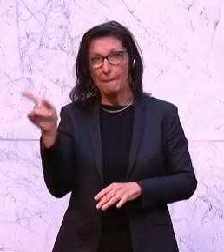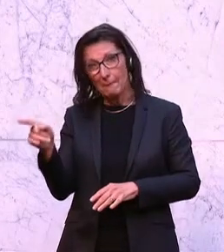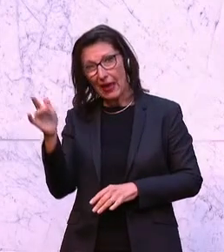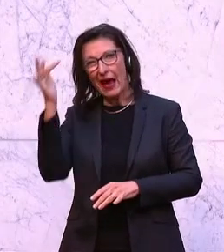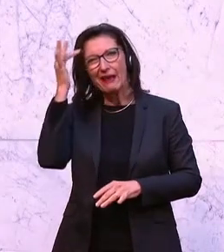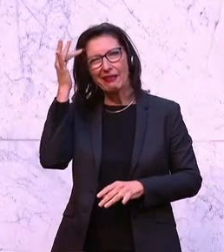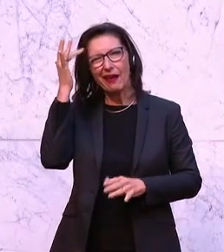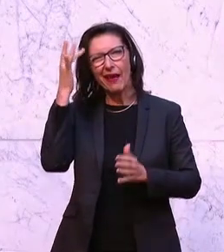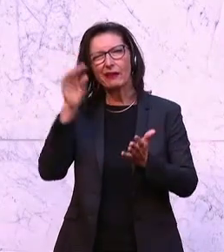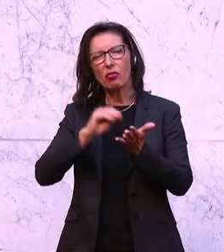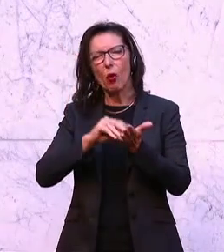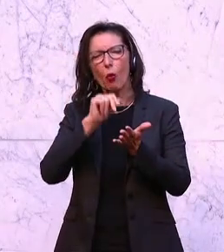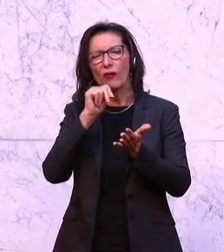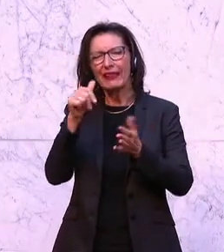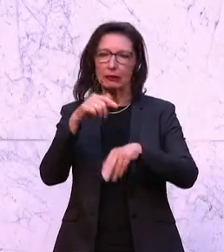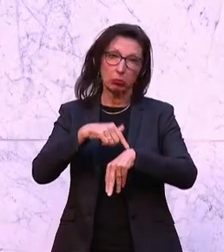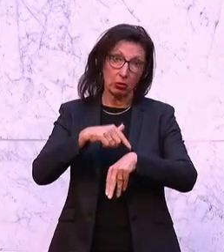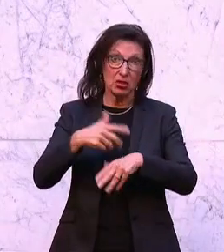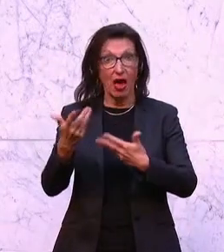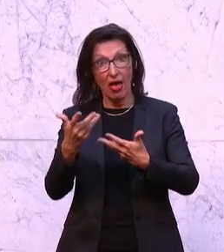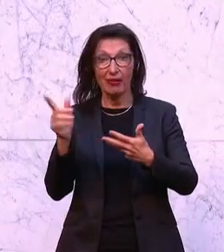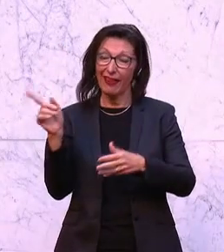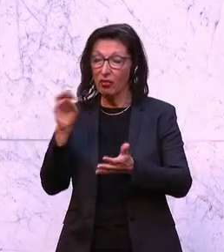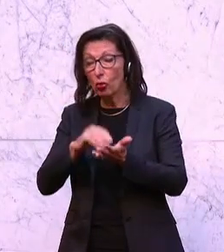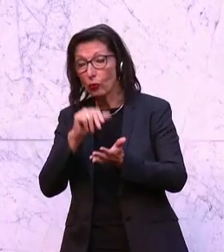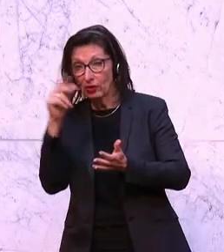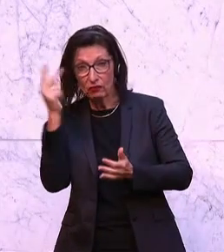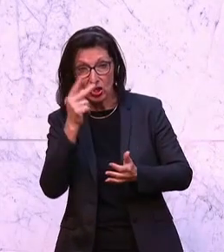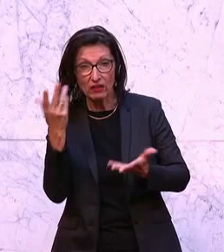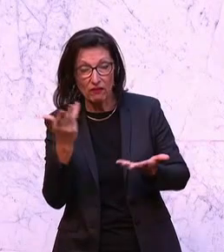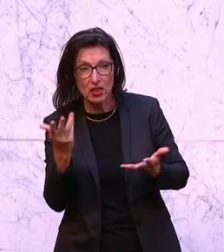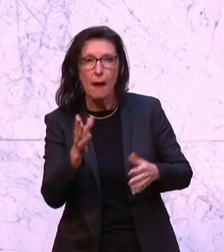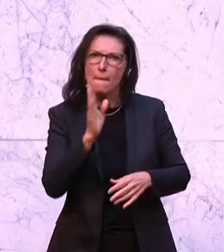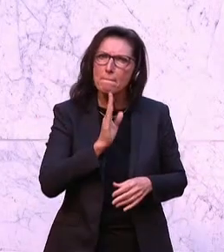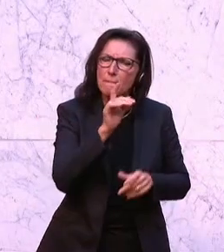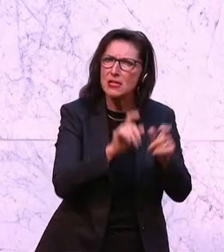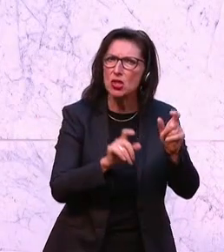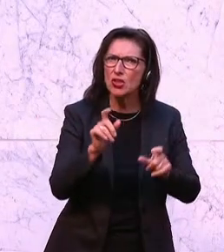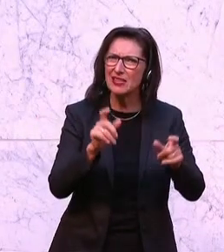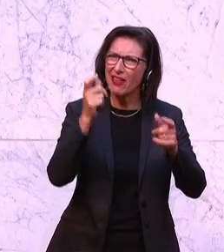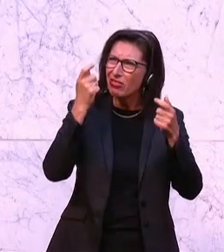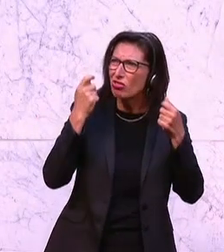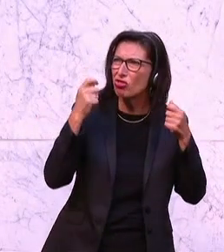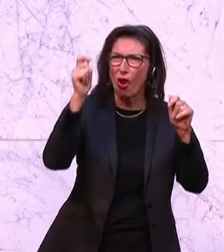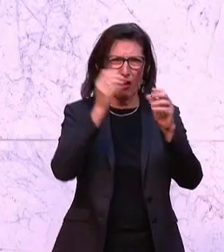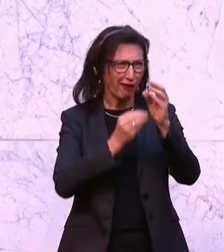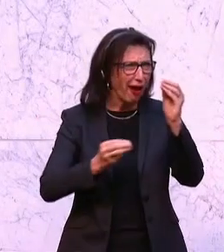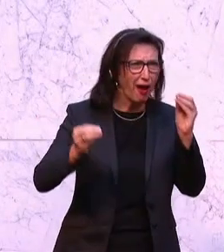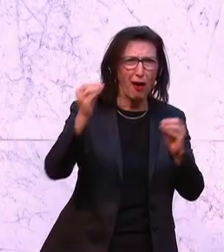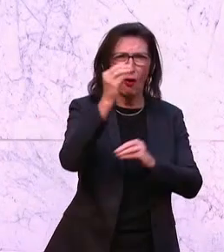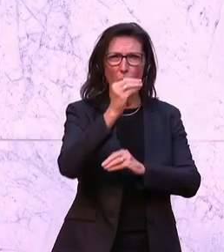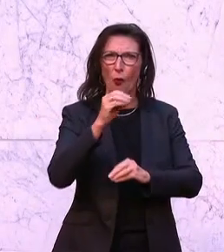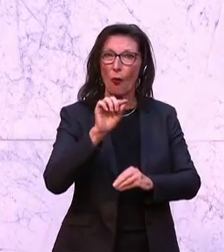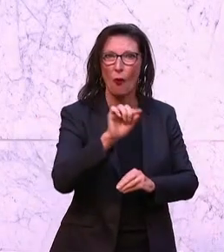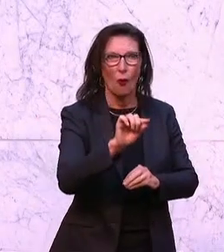nachvollzogen hat um diese Uhrzeit, ist, dass Pensionisten die Teuerung natürlich ganz anders